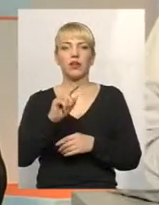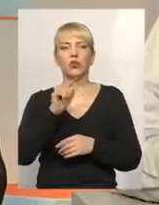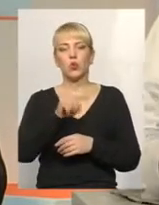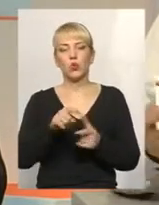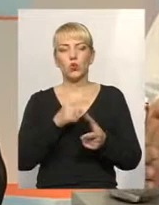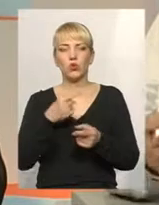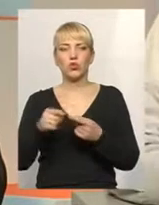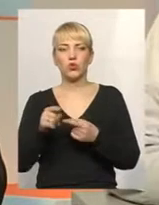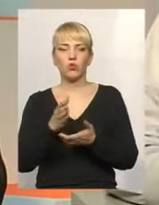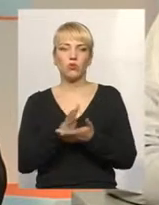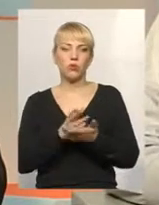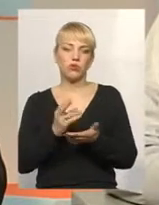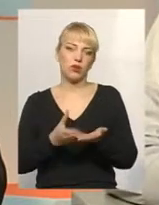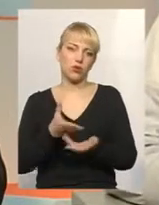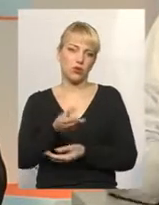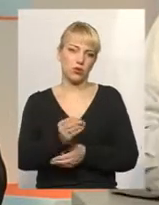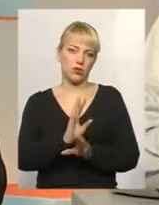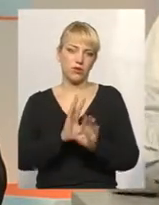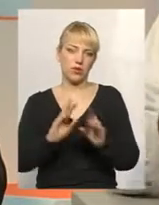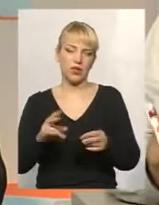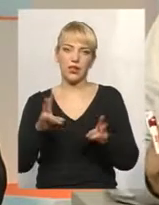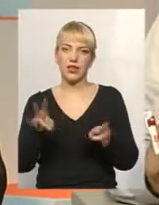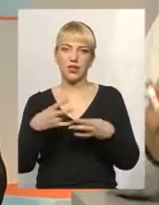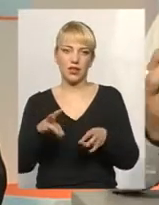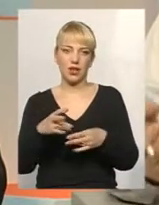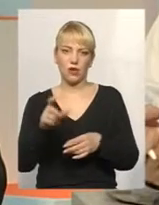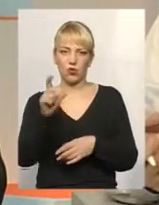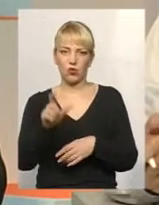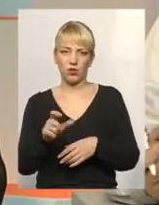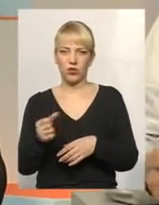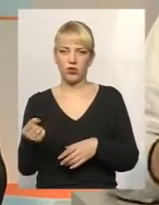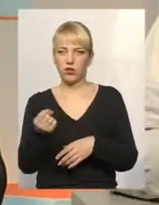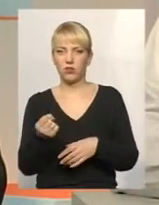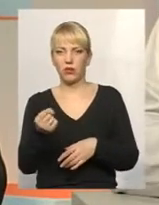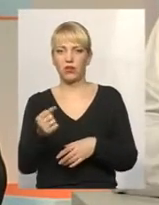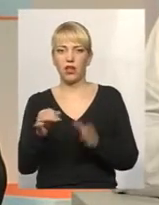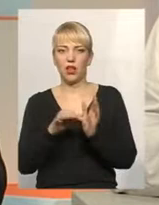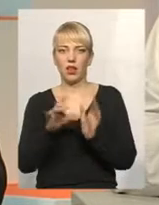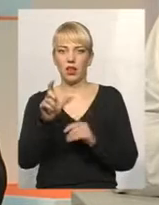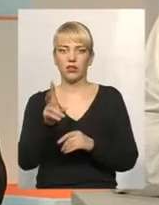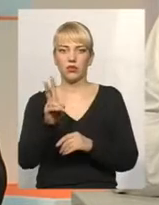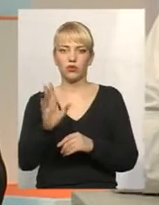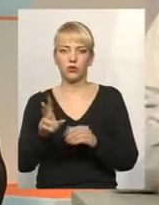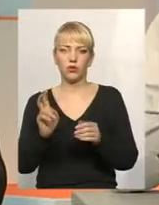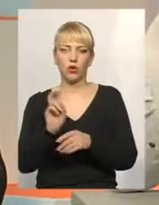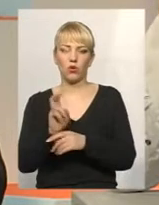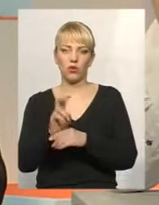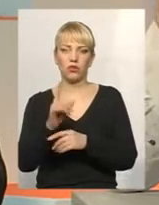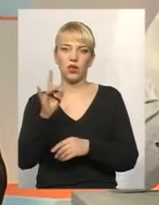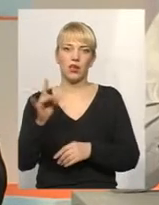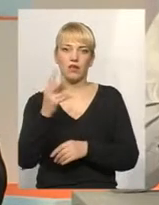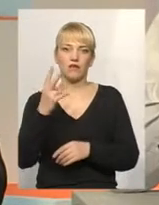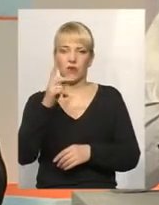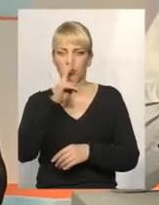іншу послугу і, відповідно, за ту послугу розраховуємося. Не треба тримати в штаті електрика, який буде ходити і раз в два місяці